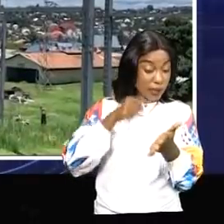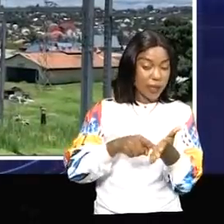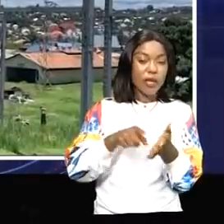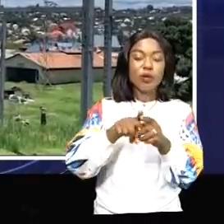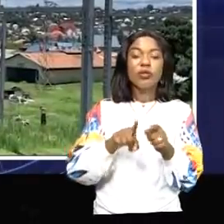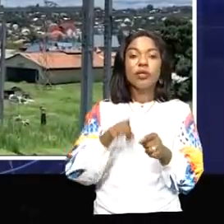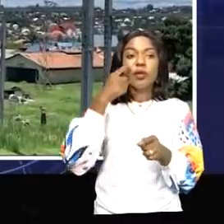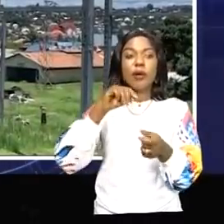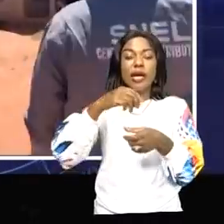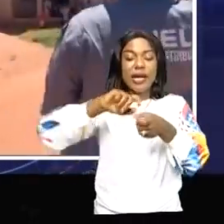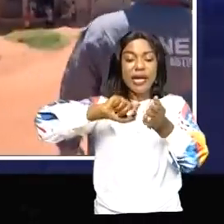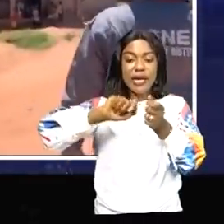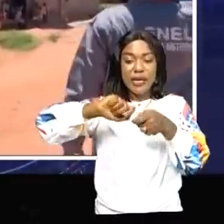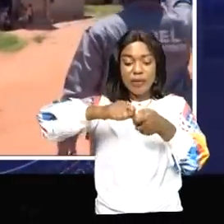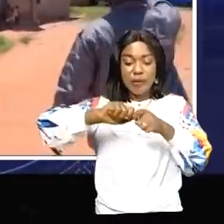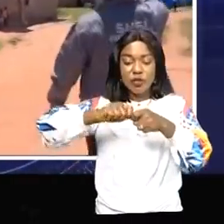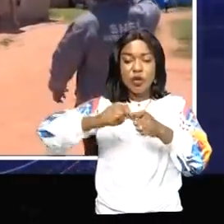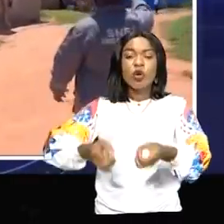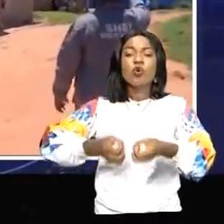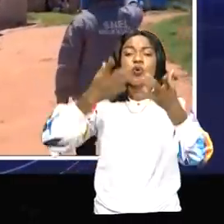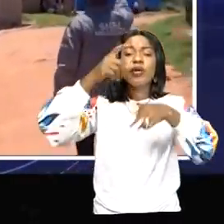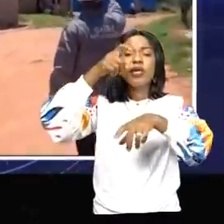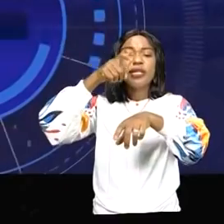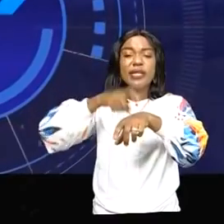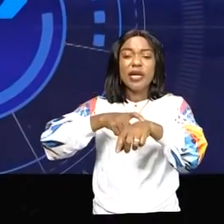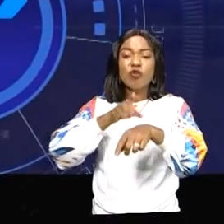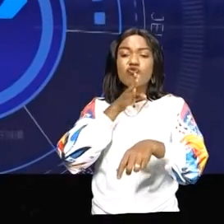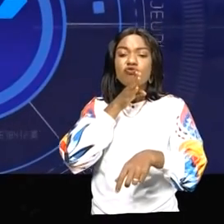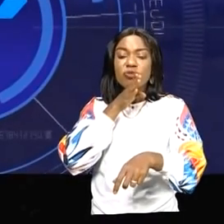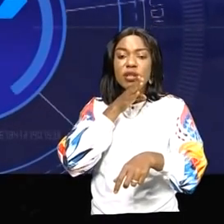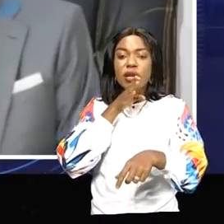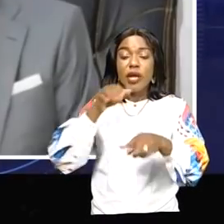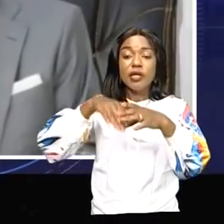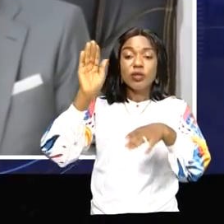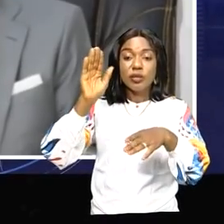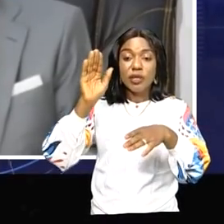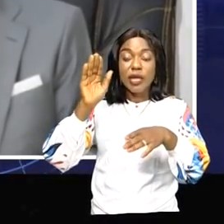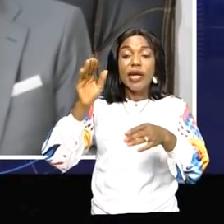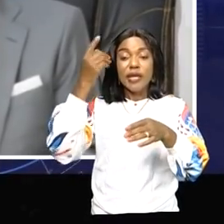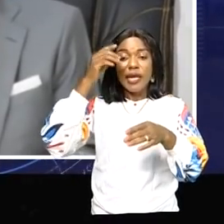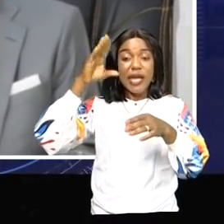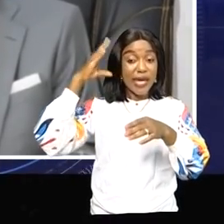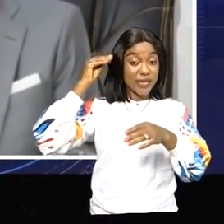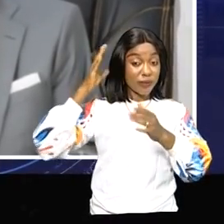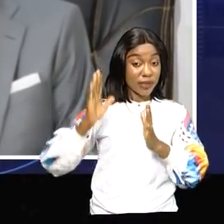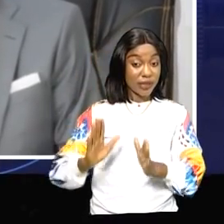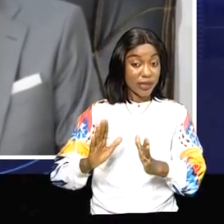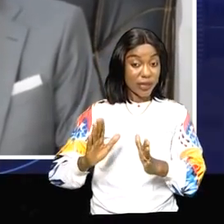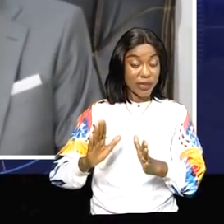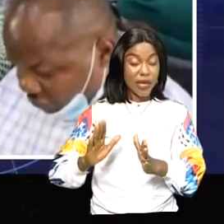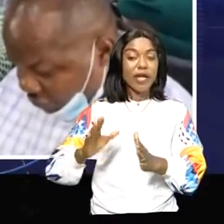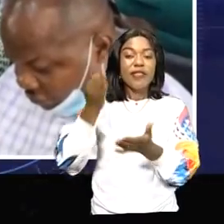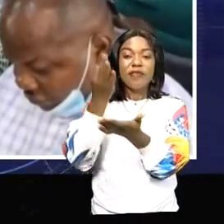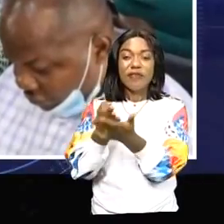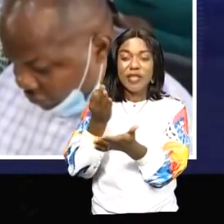et envisager réparations. Mais combien de temps ceci devra-t-il durer ? Les sorties médiatiques de l'inspecteur général de finances, chef de service,